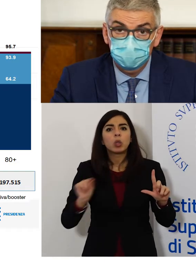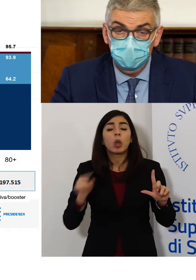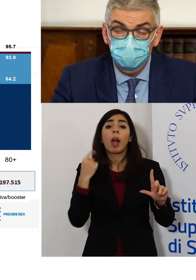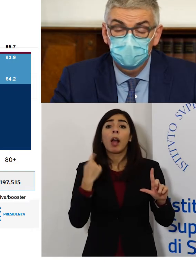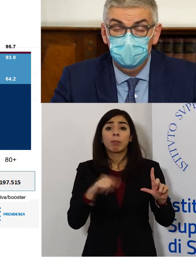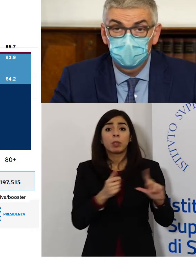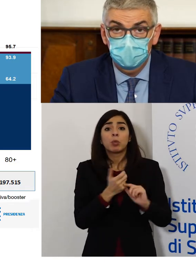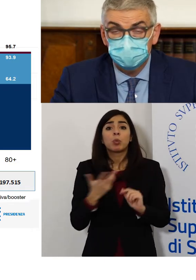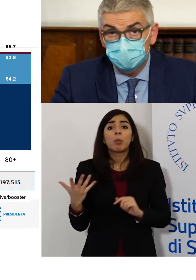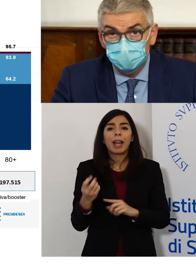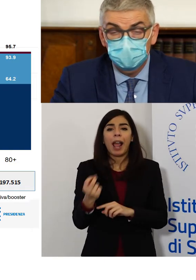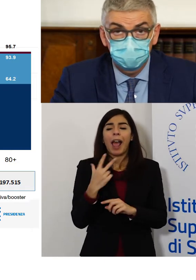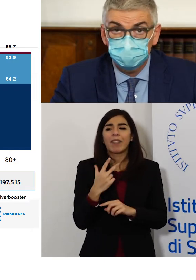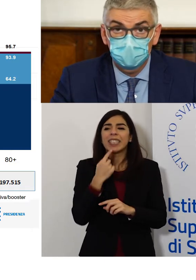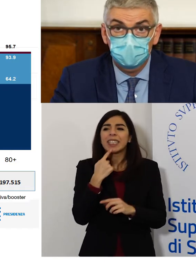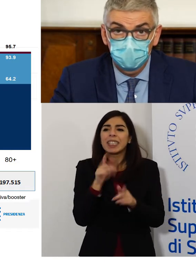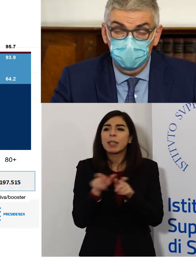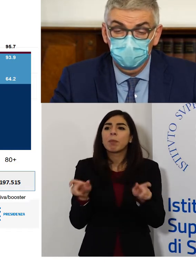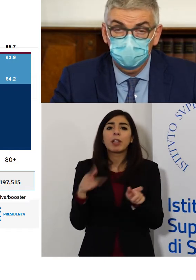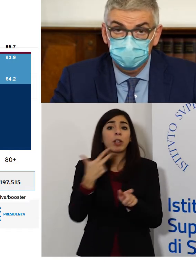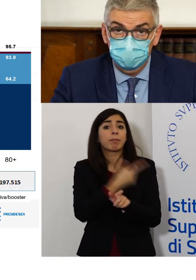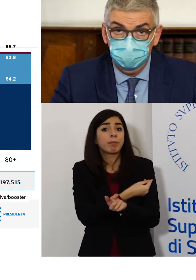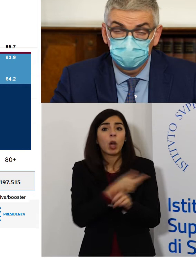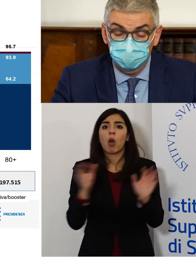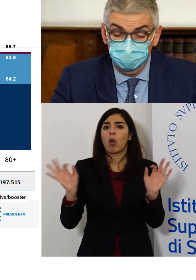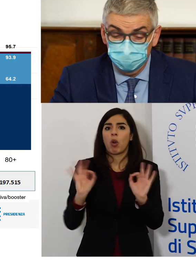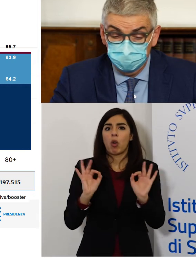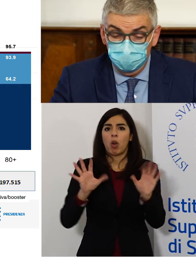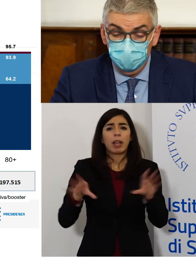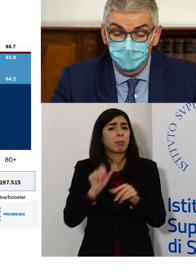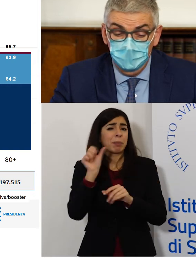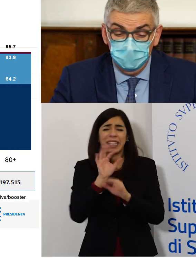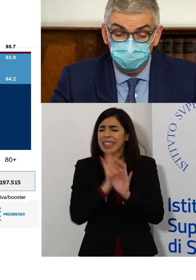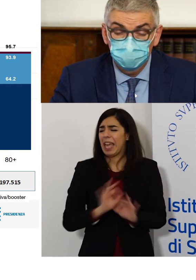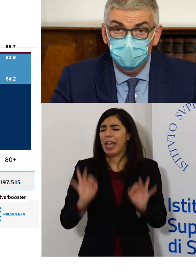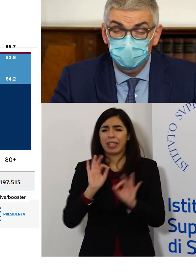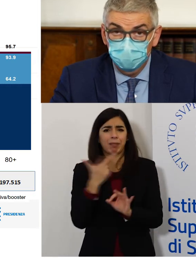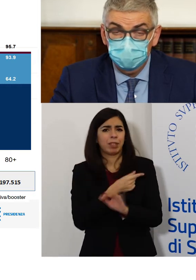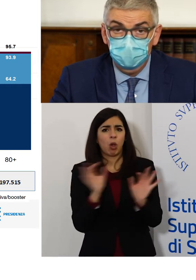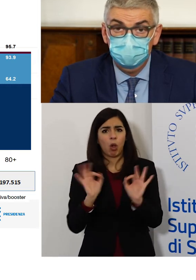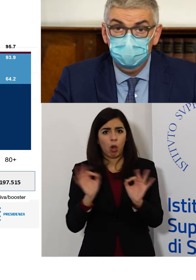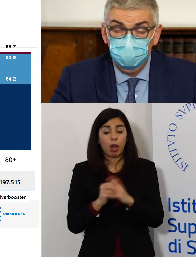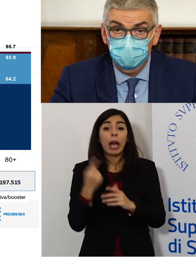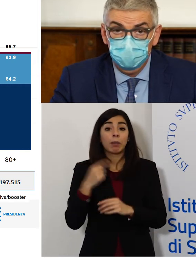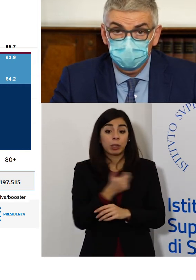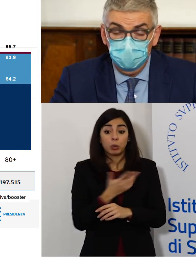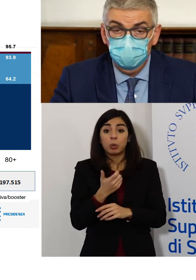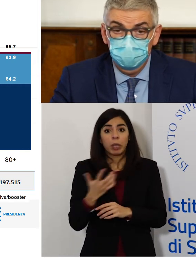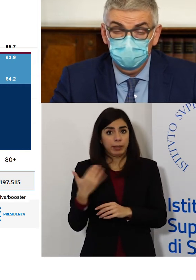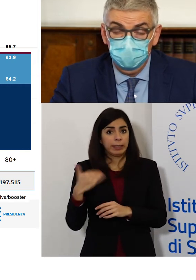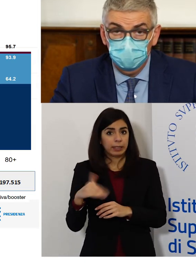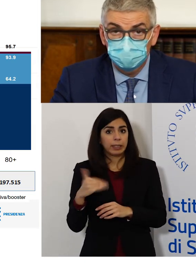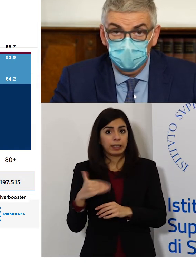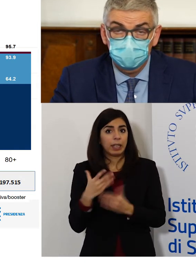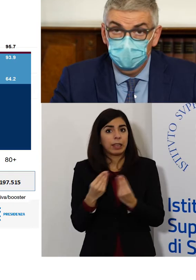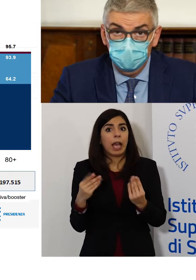che rappresentano i cittadini, le persone che non hanno ancora iniziato il ciclo vaccinale. Sono numeri importanti che